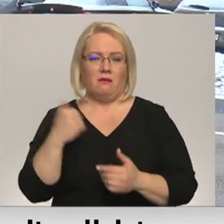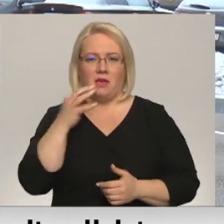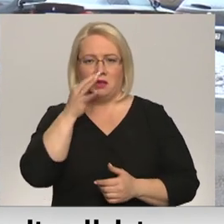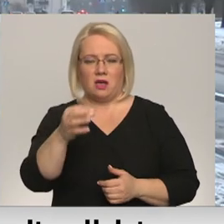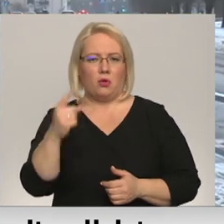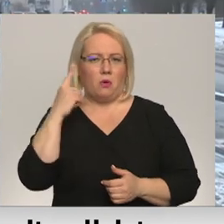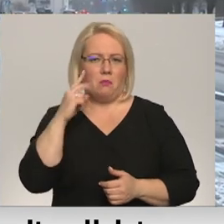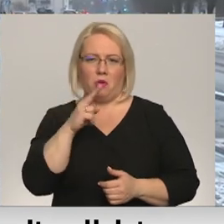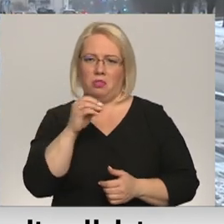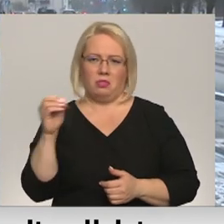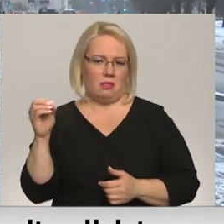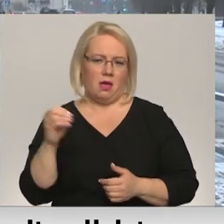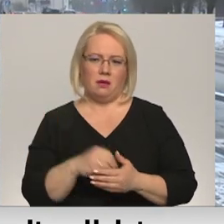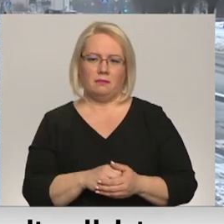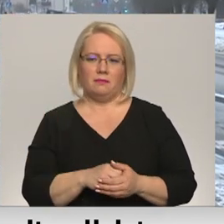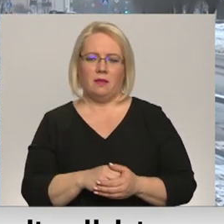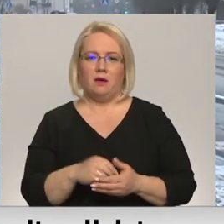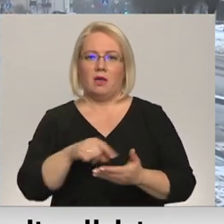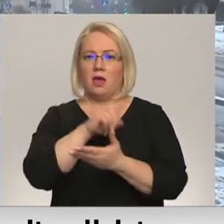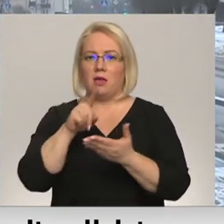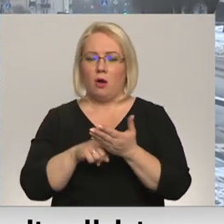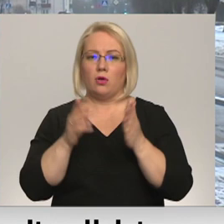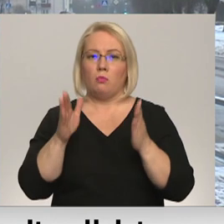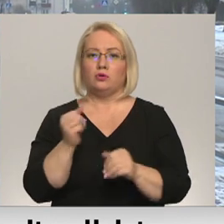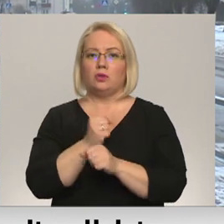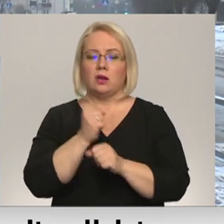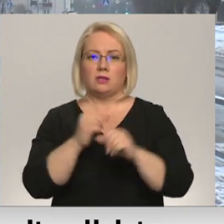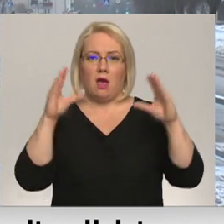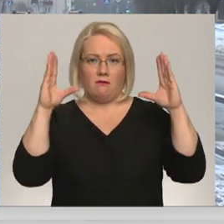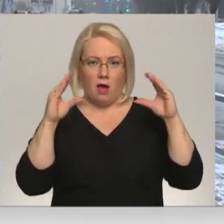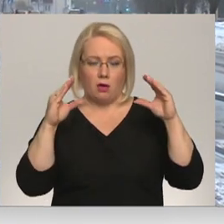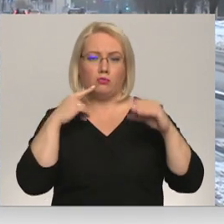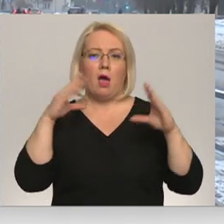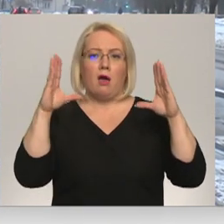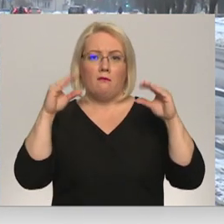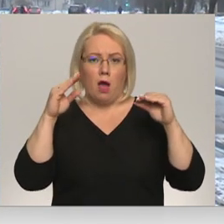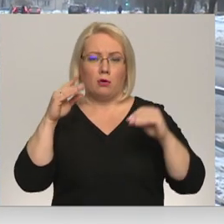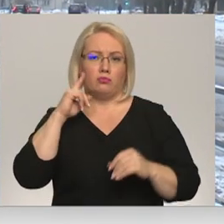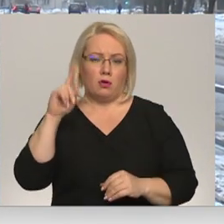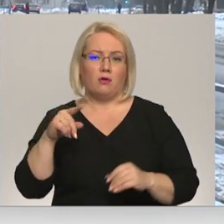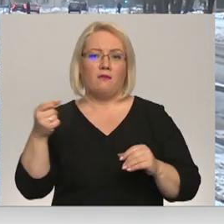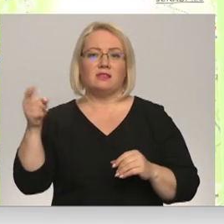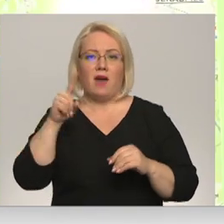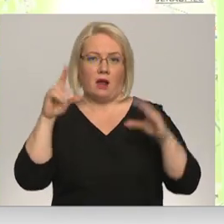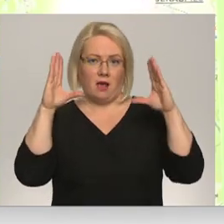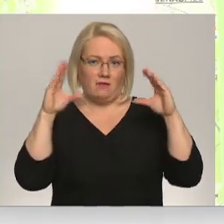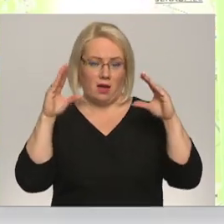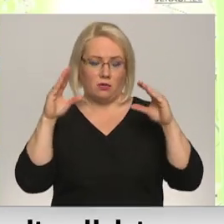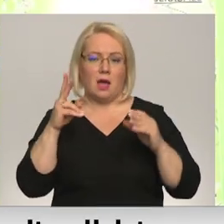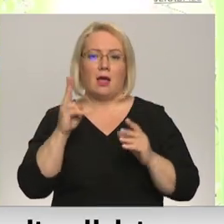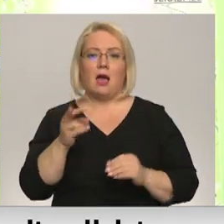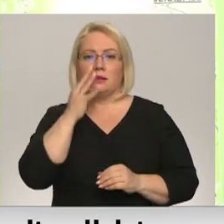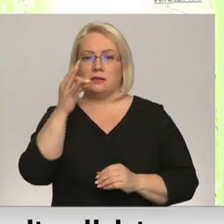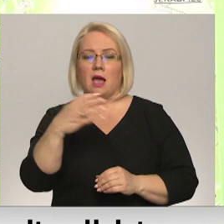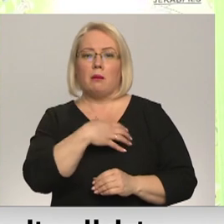nē. Bet nu viņai būtu jāstrādā arī vakaros. Vakaros, jā, protams, vakaros, visvairāk jau vakaros. Kas skaidro